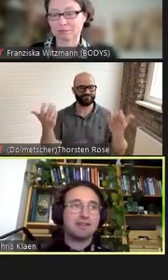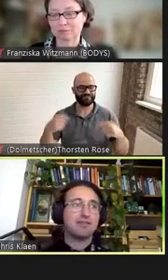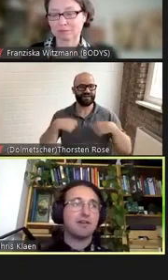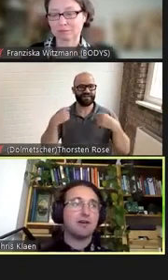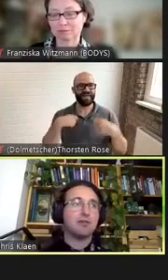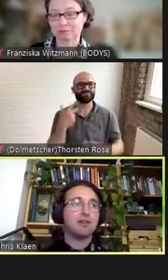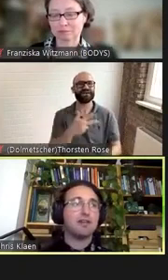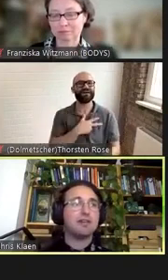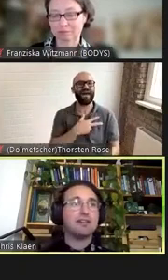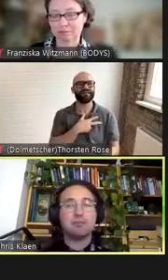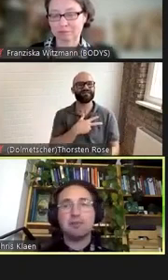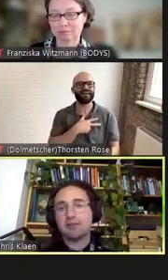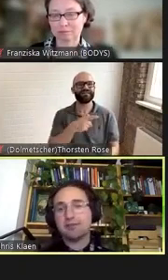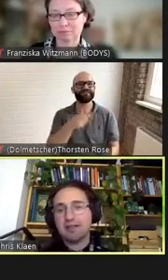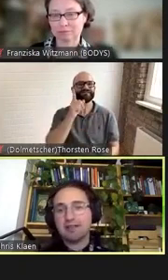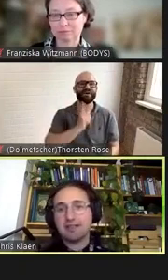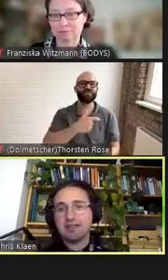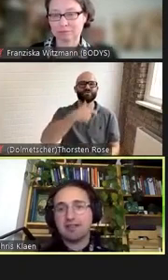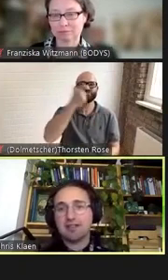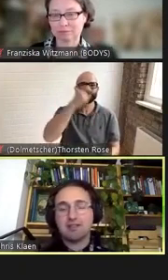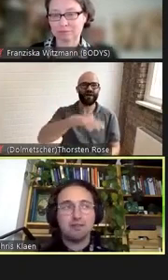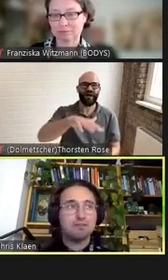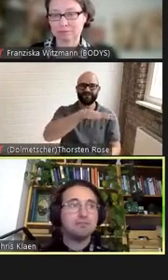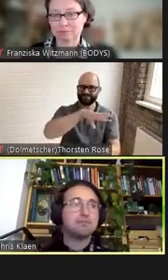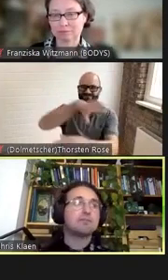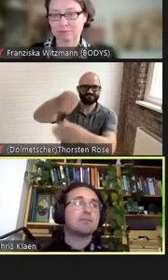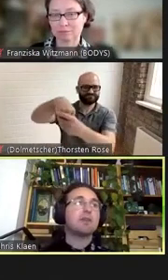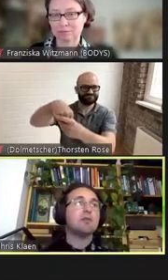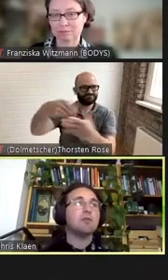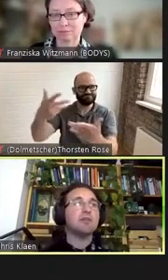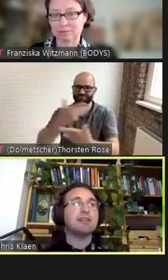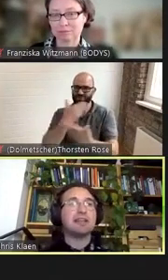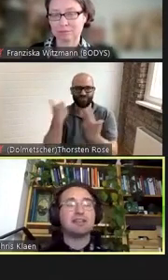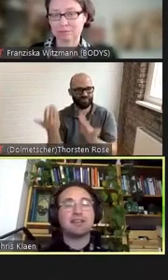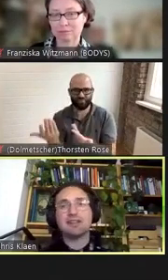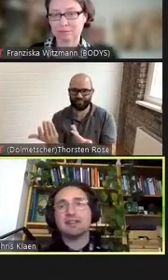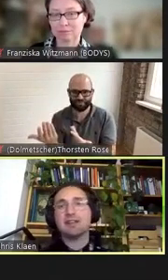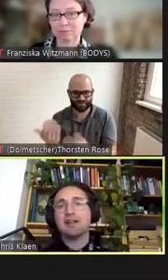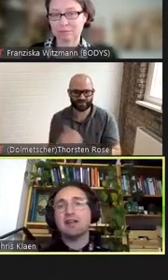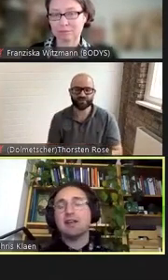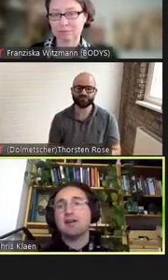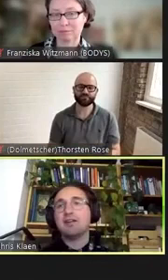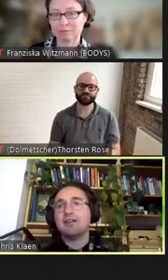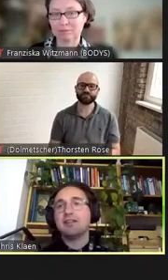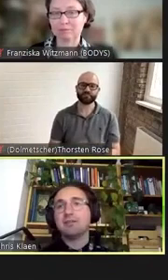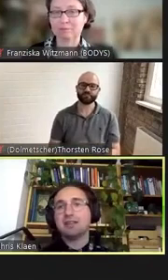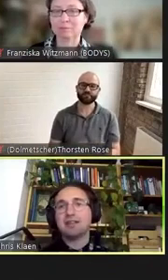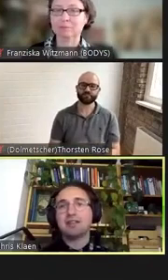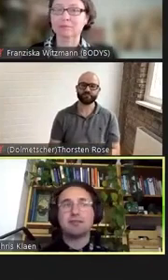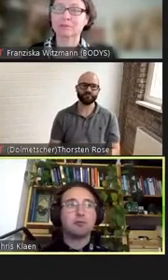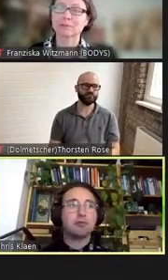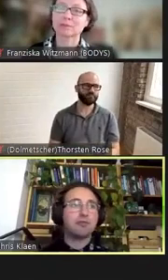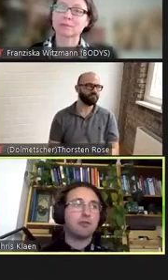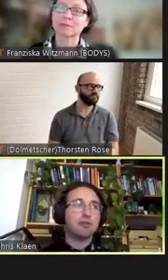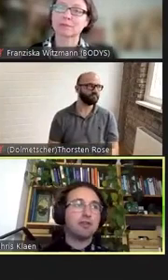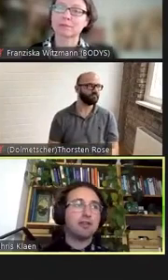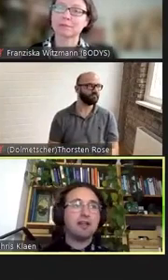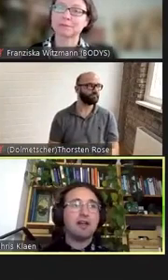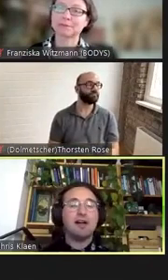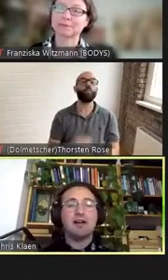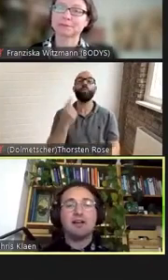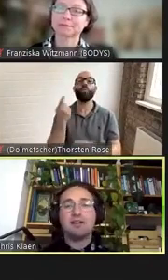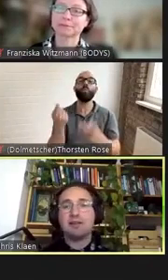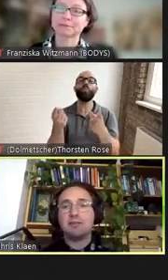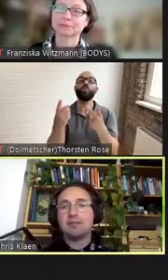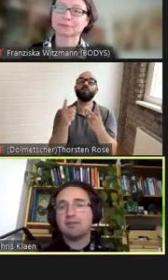schwarzen Frauen nicht mit auf der Agenda standen und gleichzeitig nicht mitgedacht wurden von